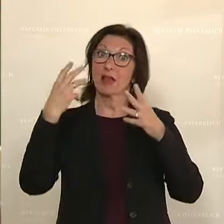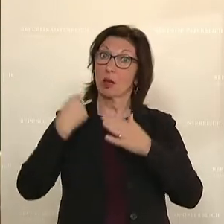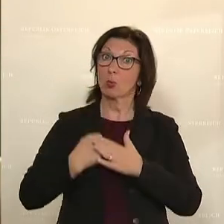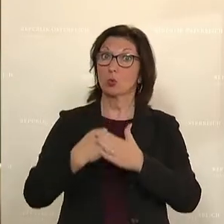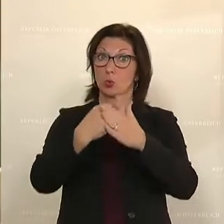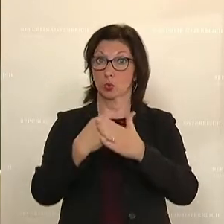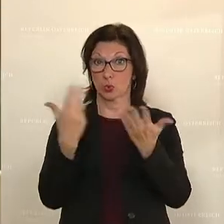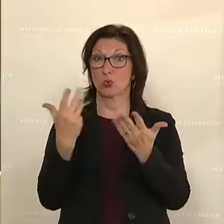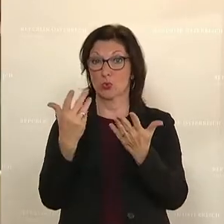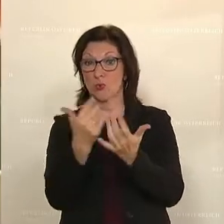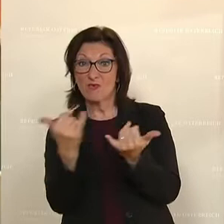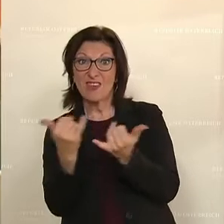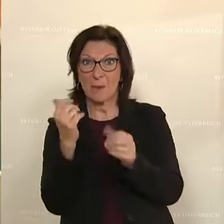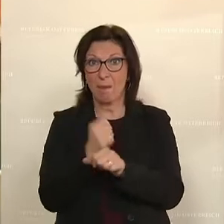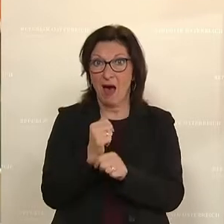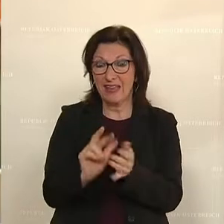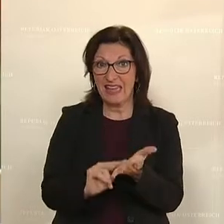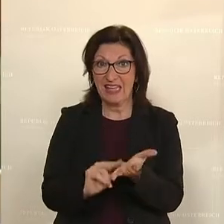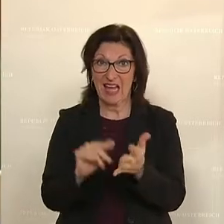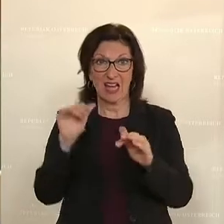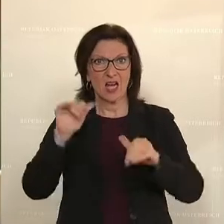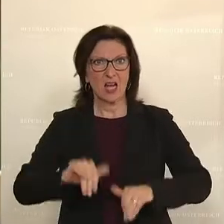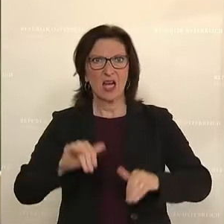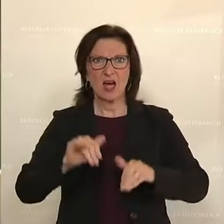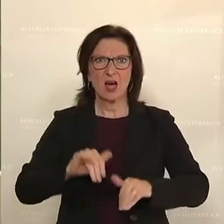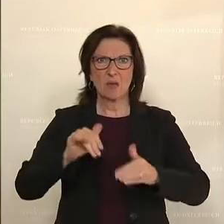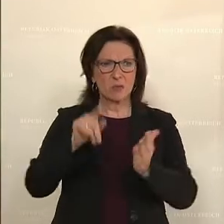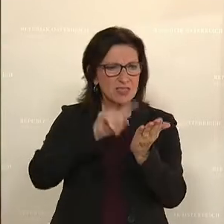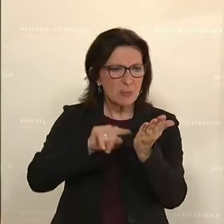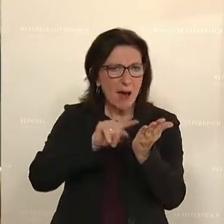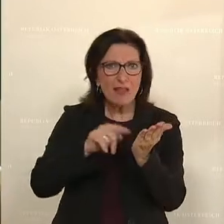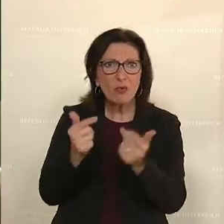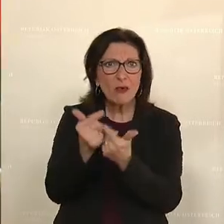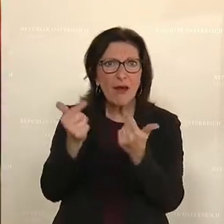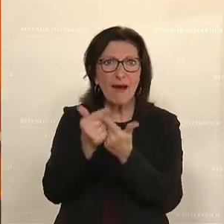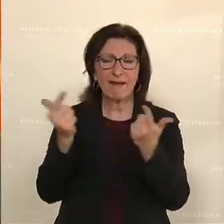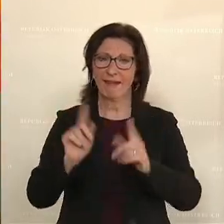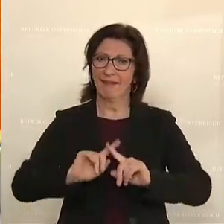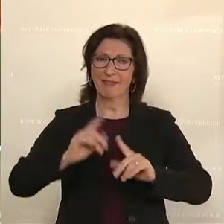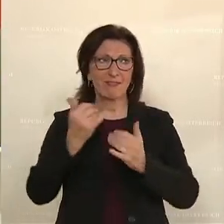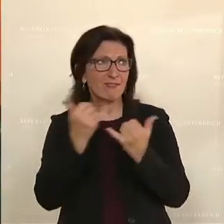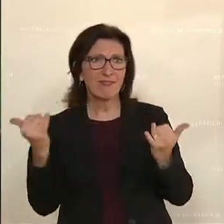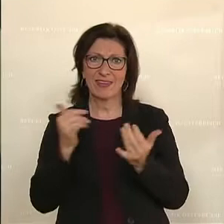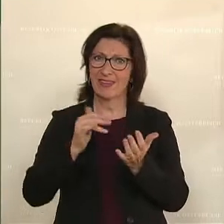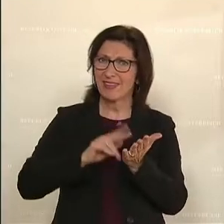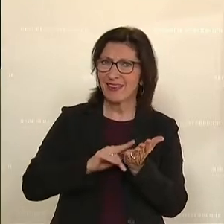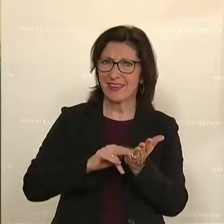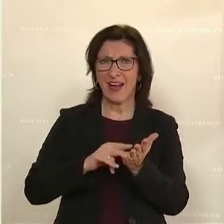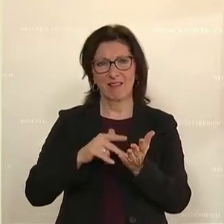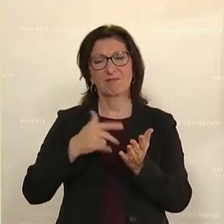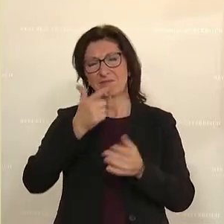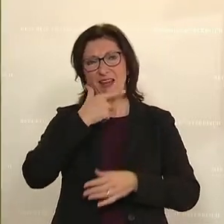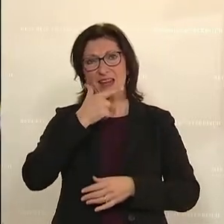Digitalisierung geht. Erklärung des Smartphones und aller anderen digitalen Möglichkeiten für die ältere Generation.